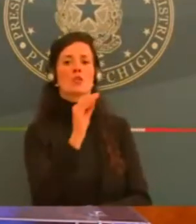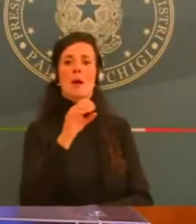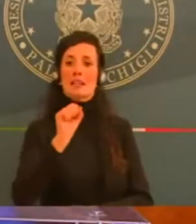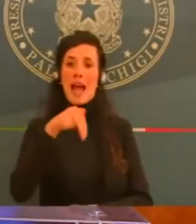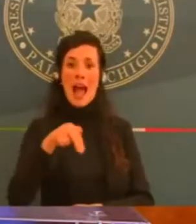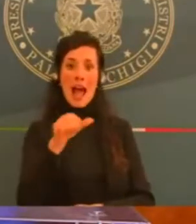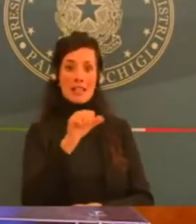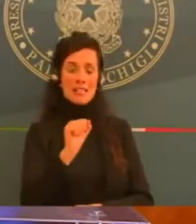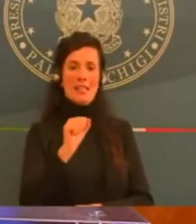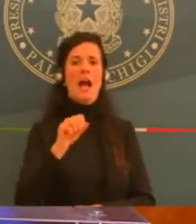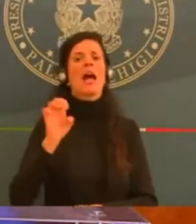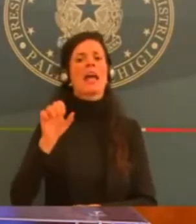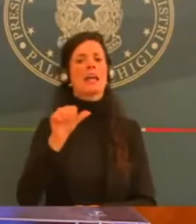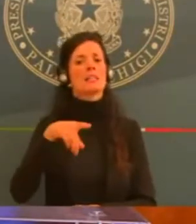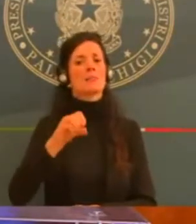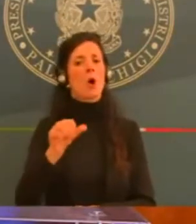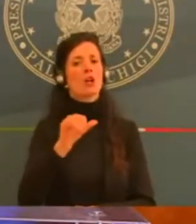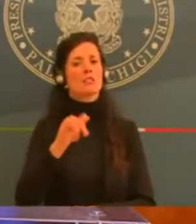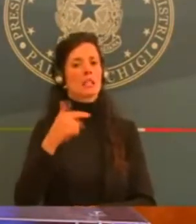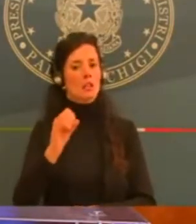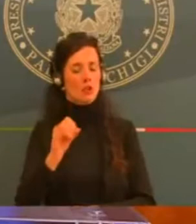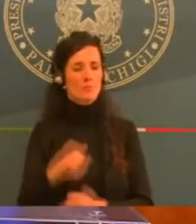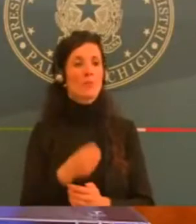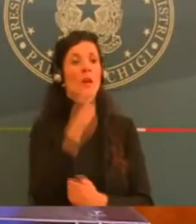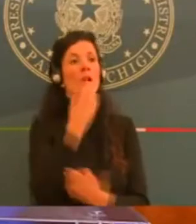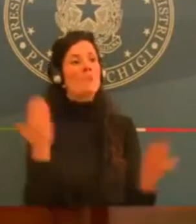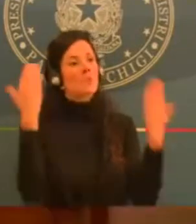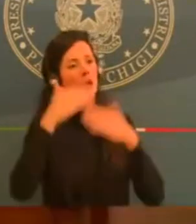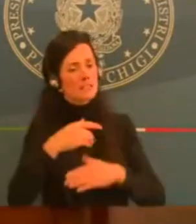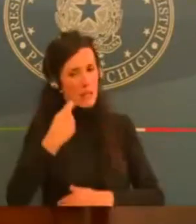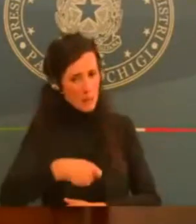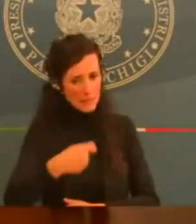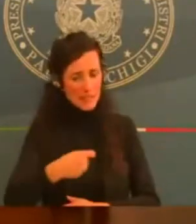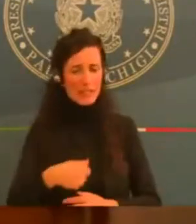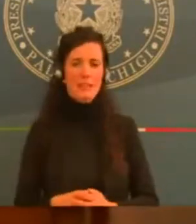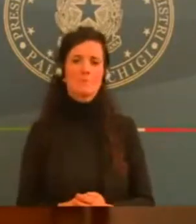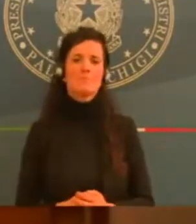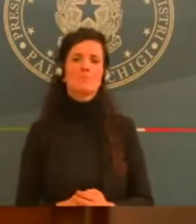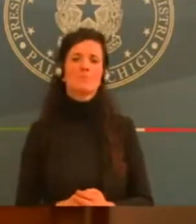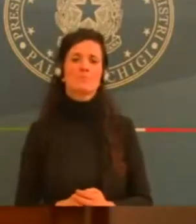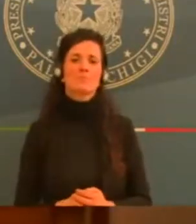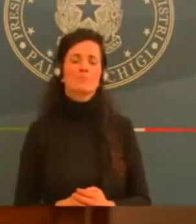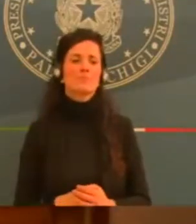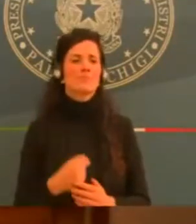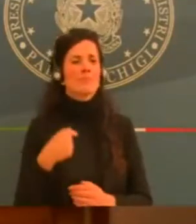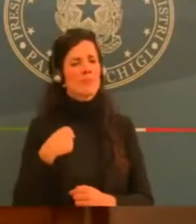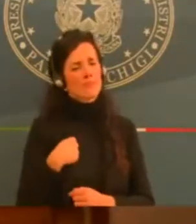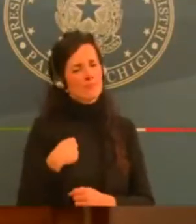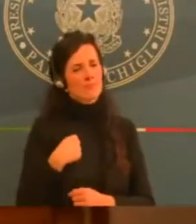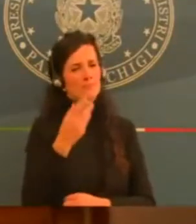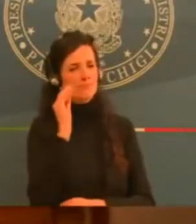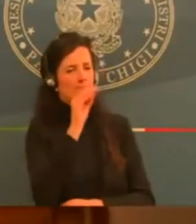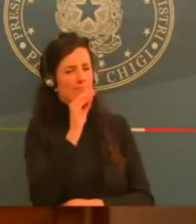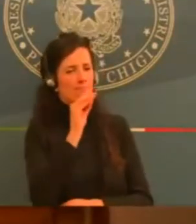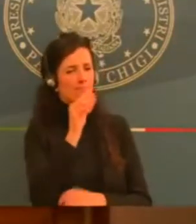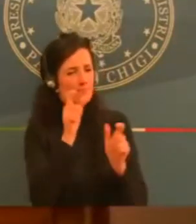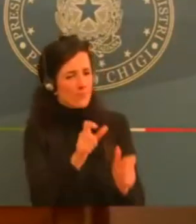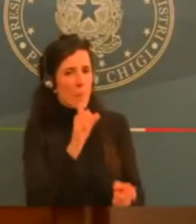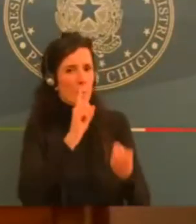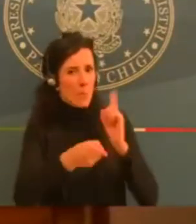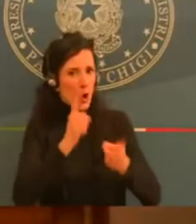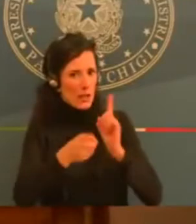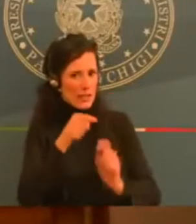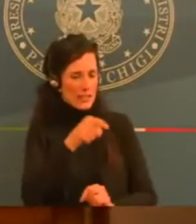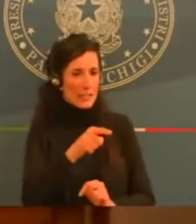Il 6 gennaio è più o meno anche il termine diciamo entro il quale Italia Viva ha chiesto delle risposte a lei al termine dell